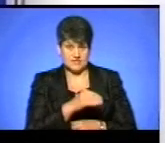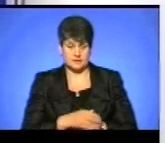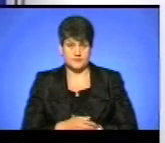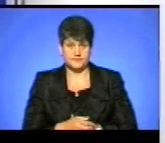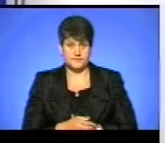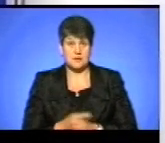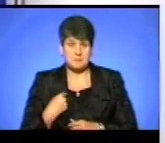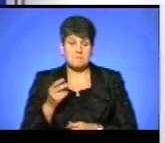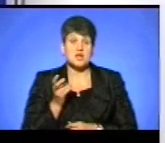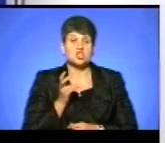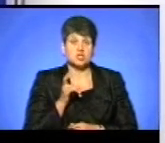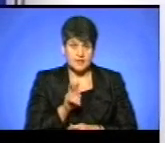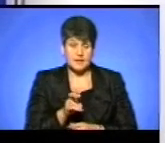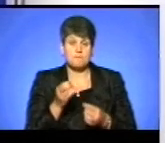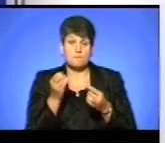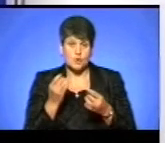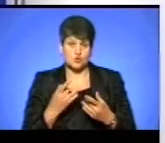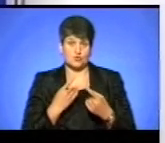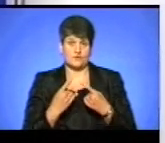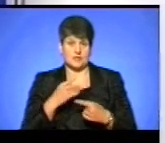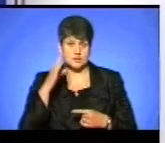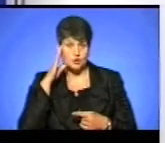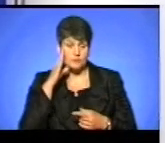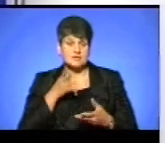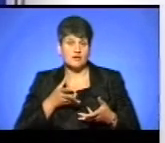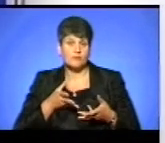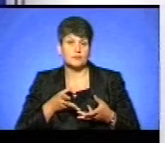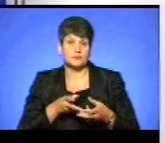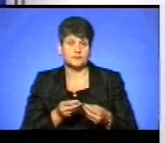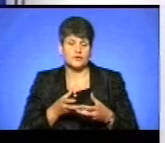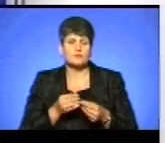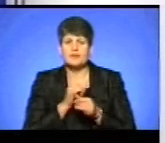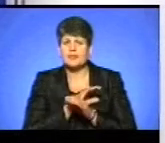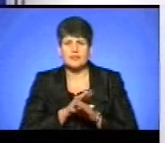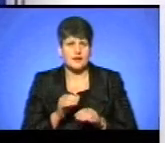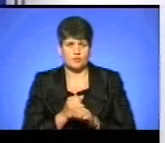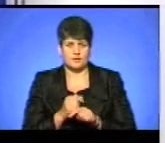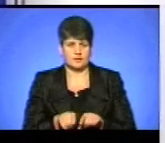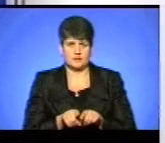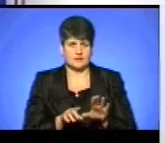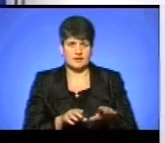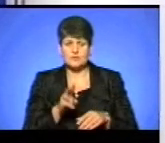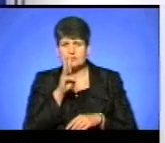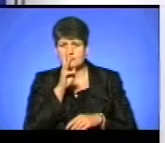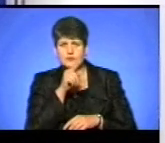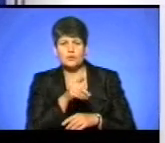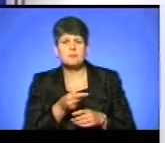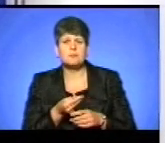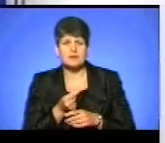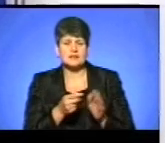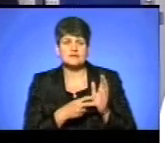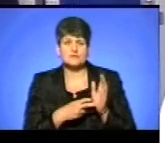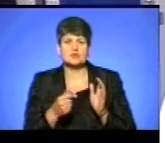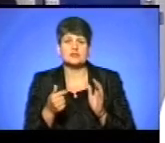прийшли туди, і ми просто говорили з тими хлопцями, і переконували їх, щоб вони не робили цього. Тому що та зарплатня, яку їм платяться, це